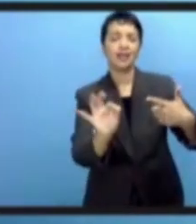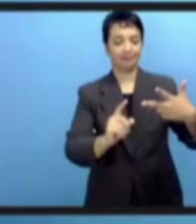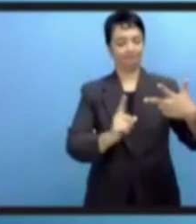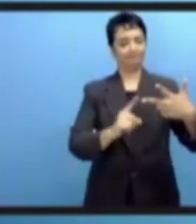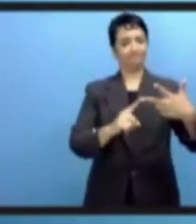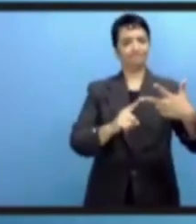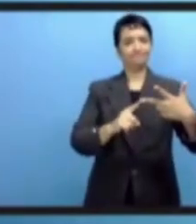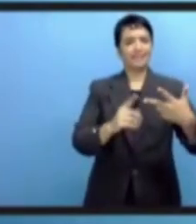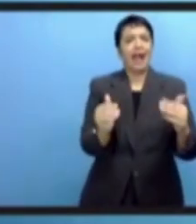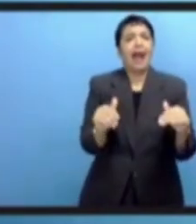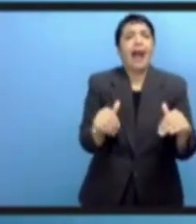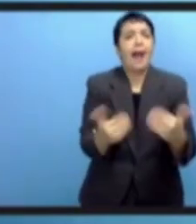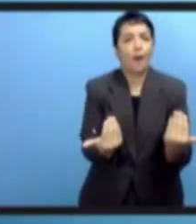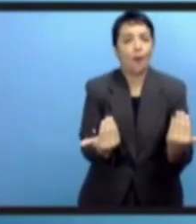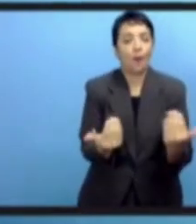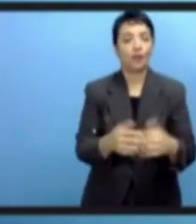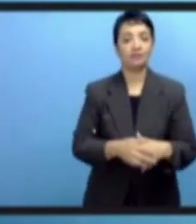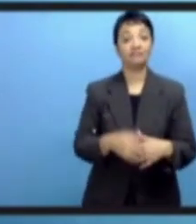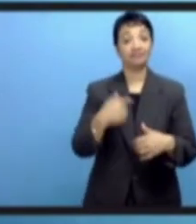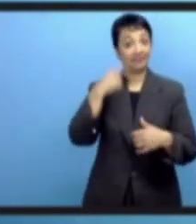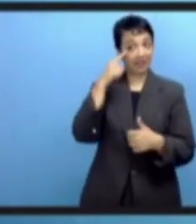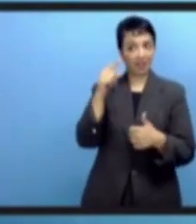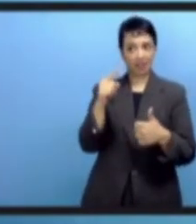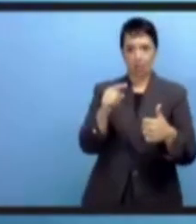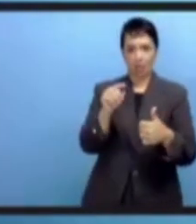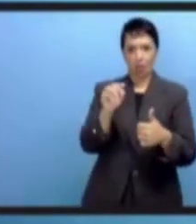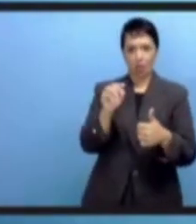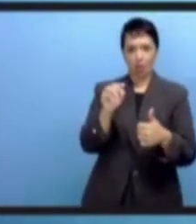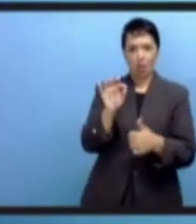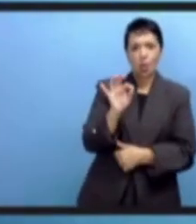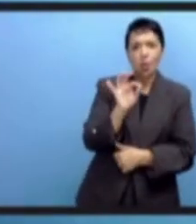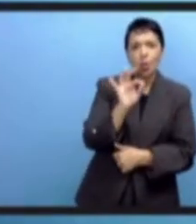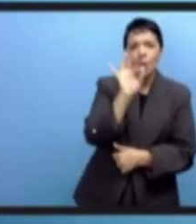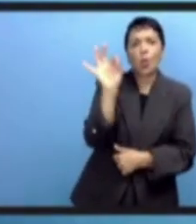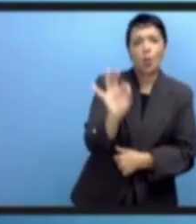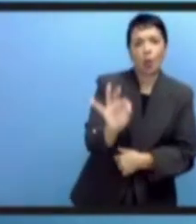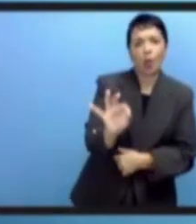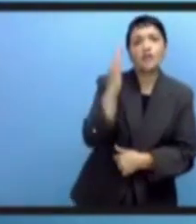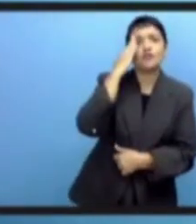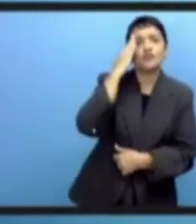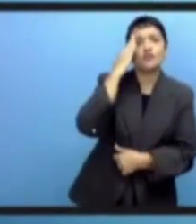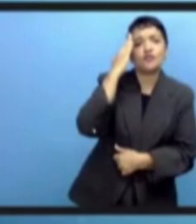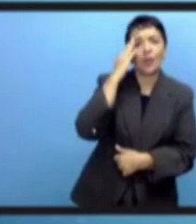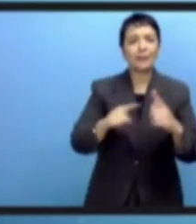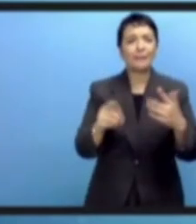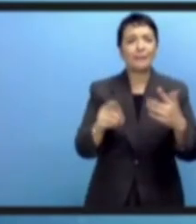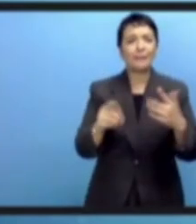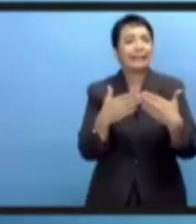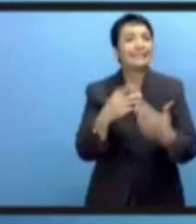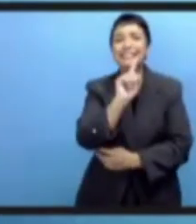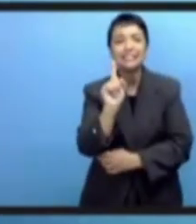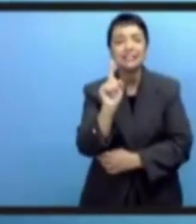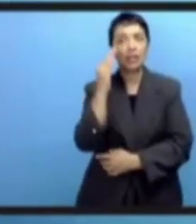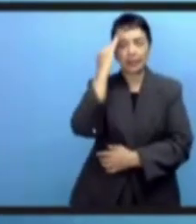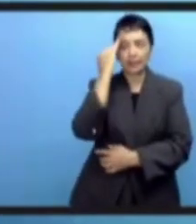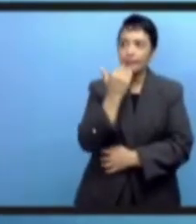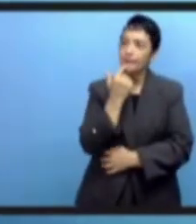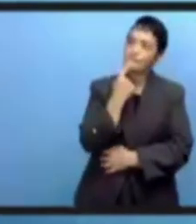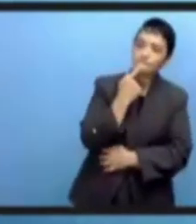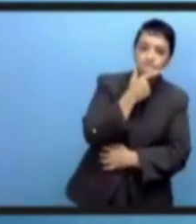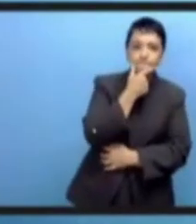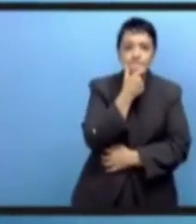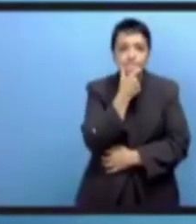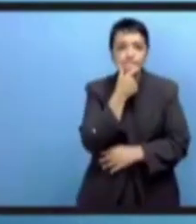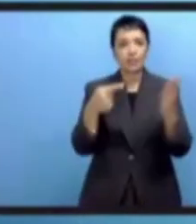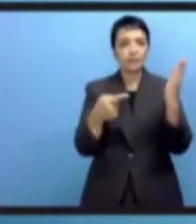Зачем? И каким образом? Ну, что ответ на вопрос «Зачем?» всем